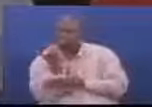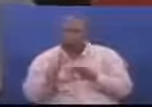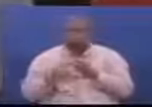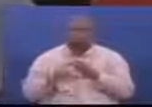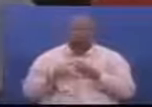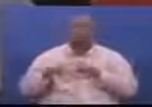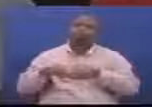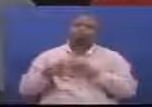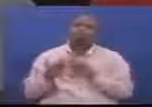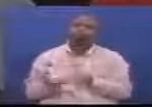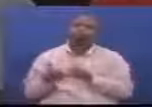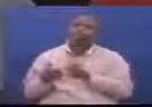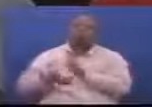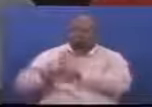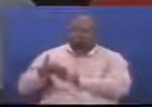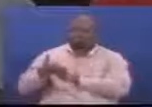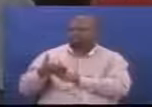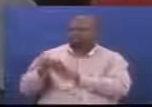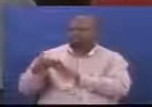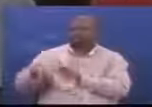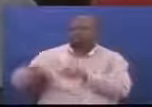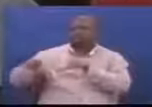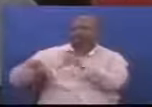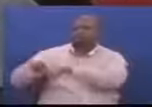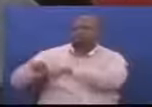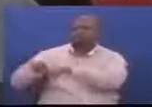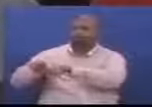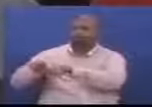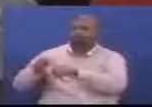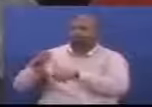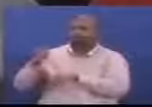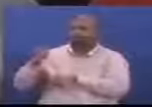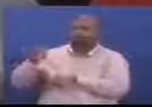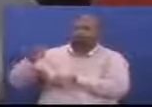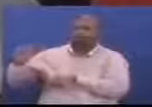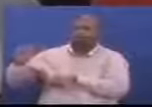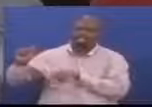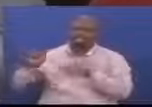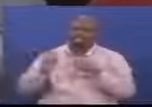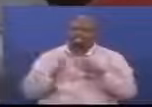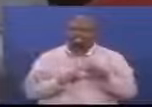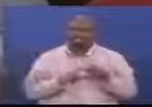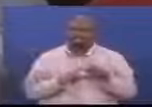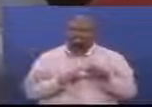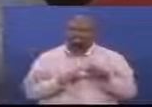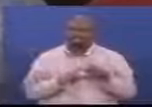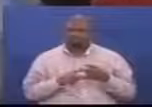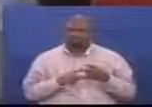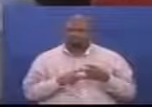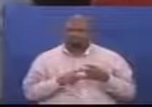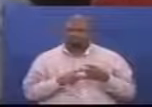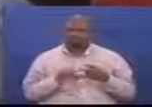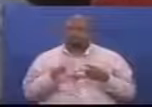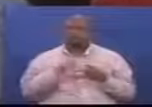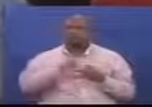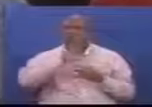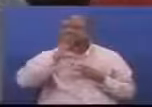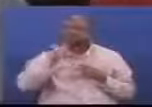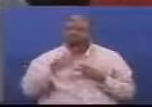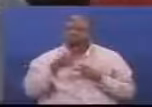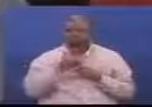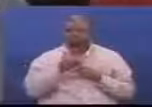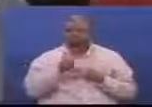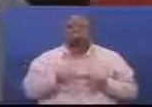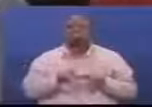Ataanzisha maabara Ya TRA It is all about tax based